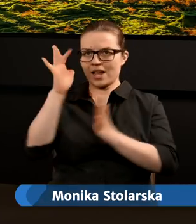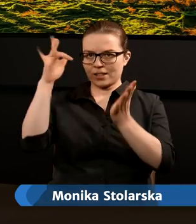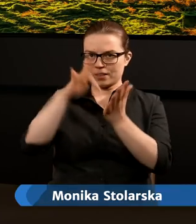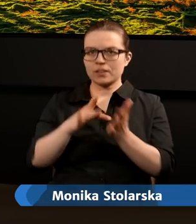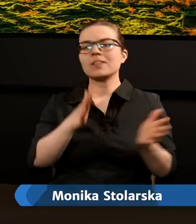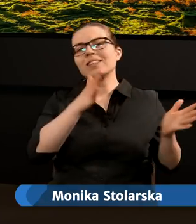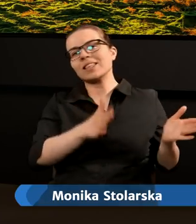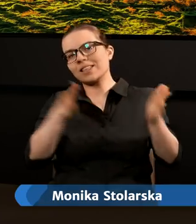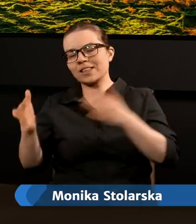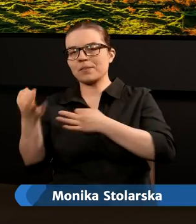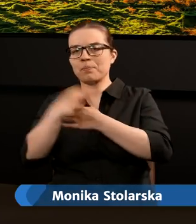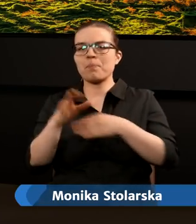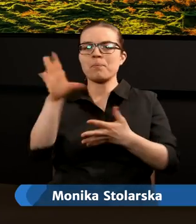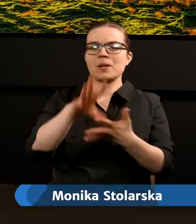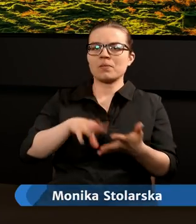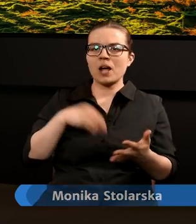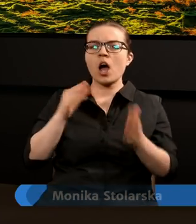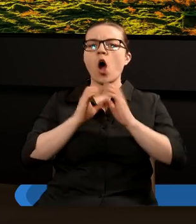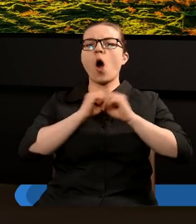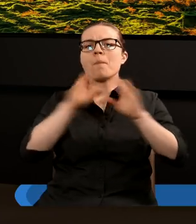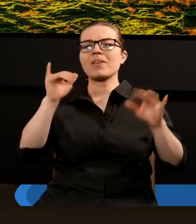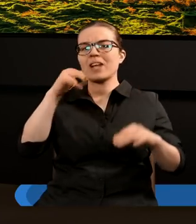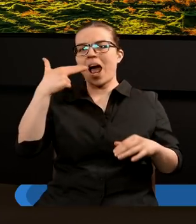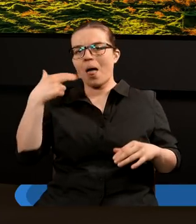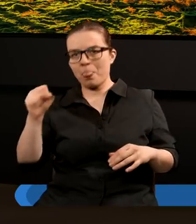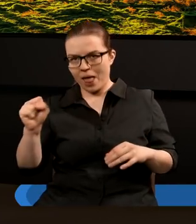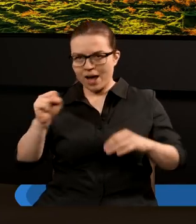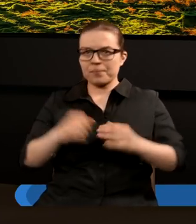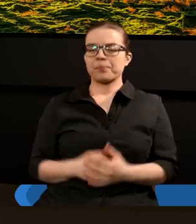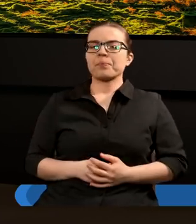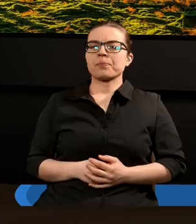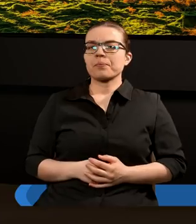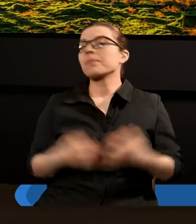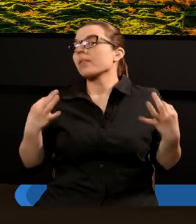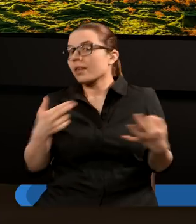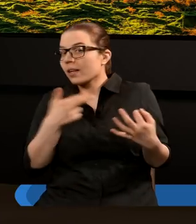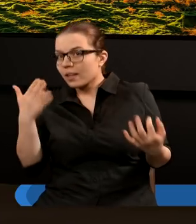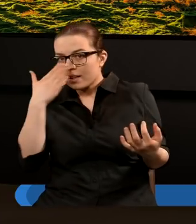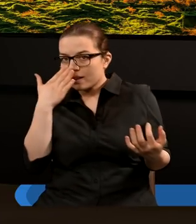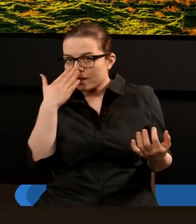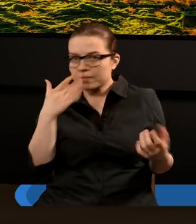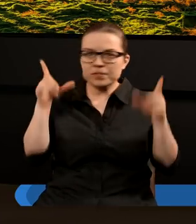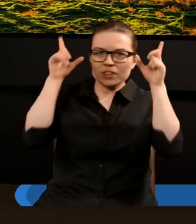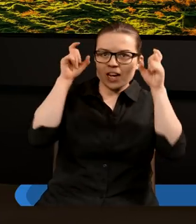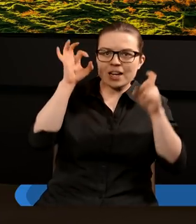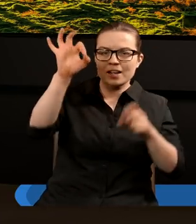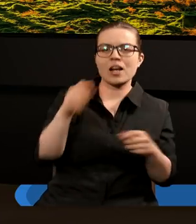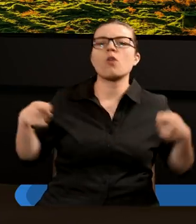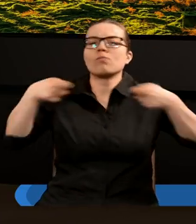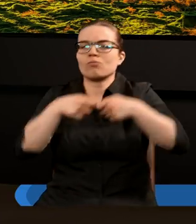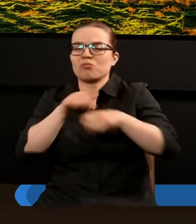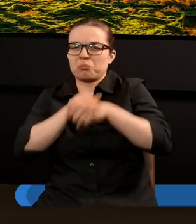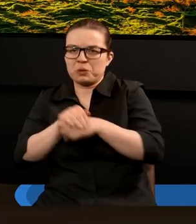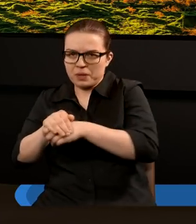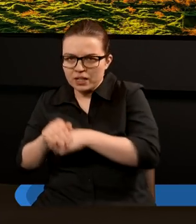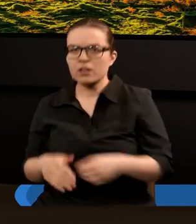kolejnym studium biblijnym z Księgi Apokalipsy Świętego Jana. Dzisiaj temat Szatan i jego sprzymierzeńcy, w którym